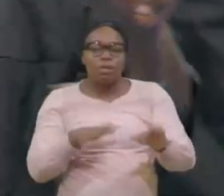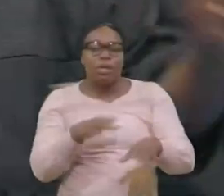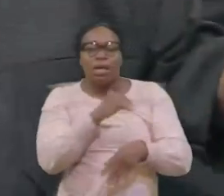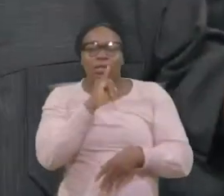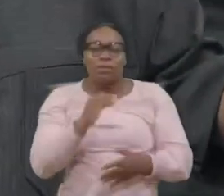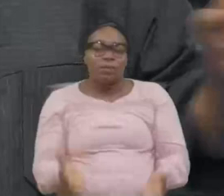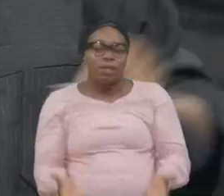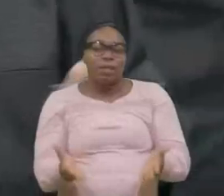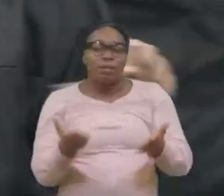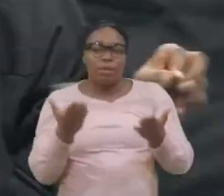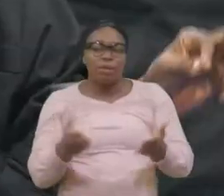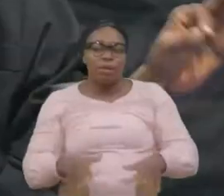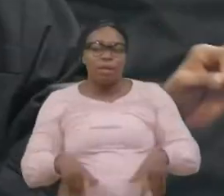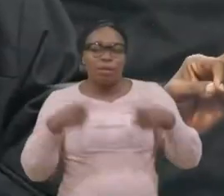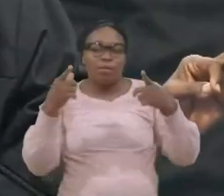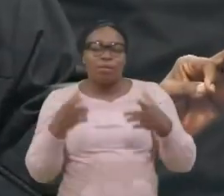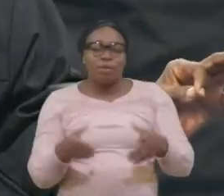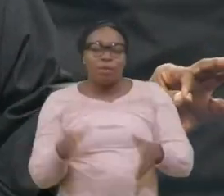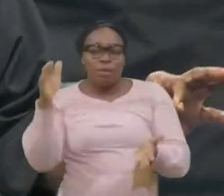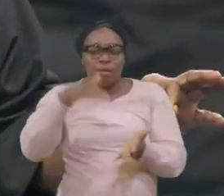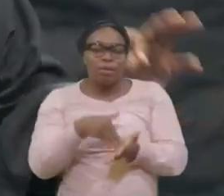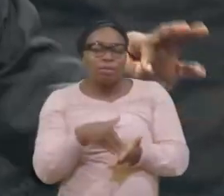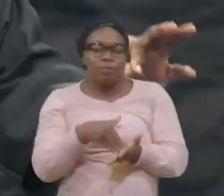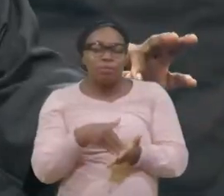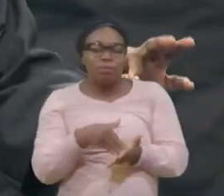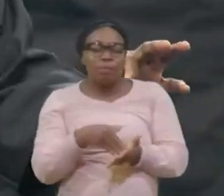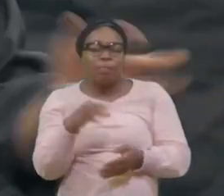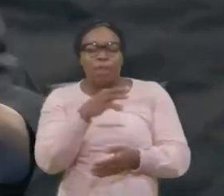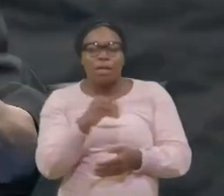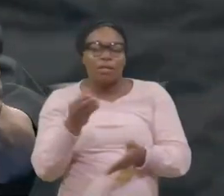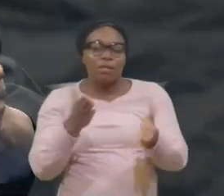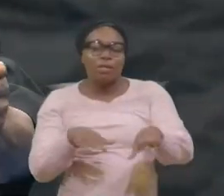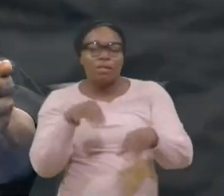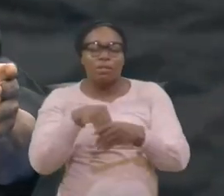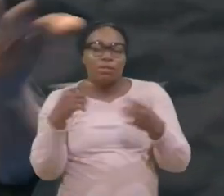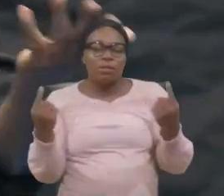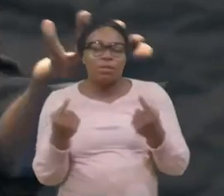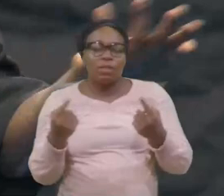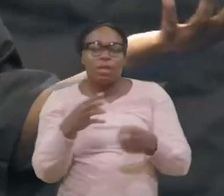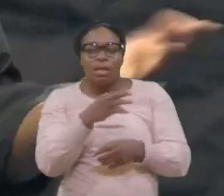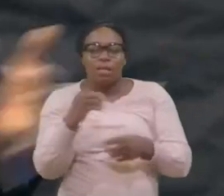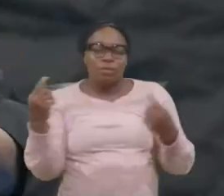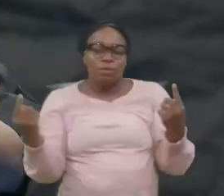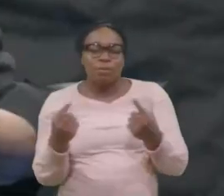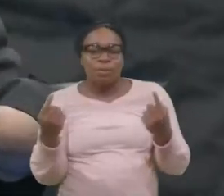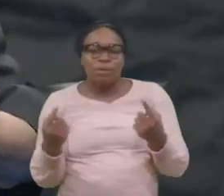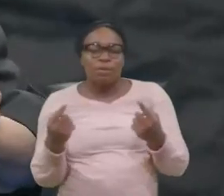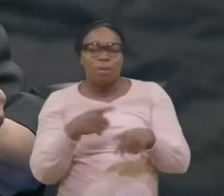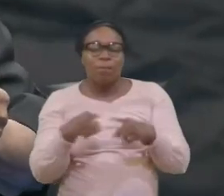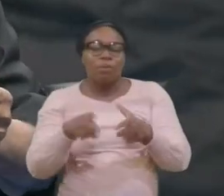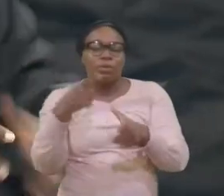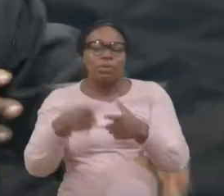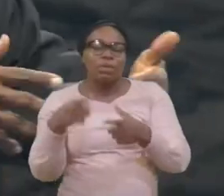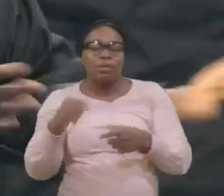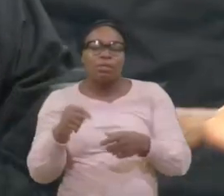il est revenu à la vie mort dans le péché et dans les transgressions mais l'amour de